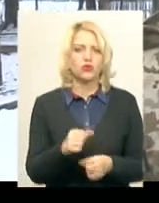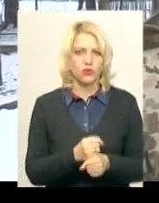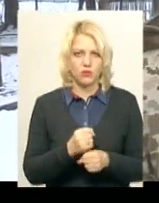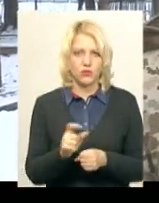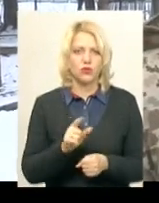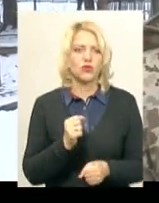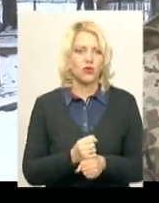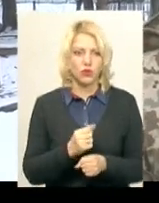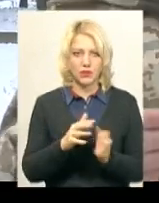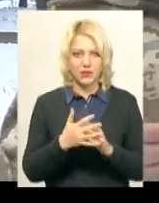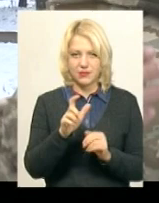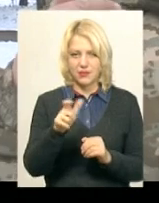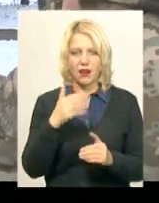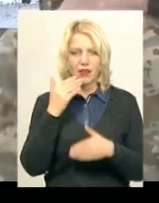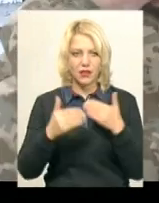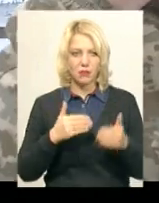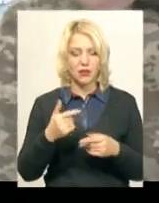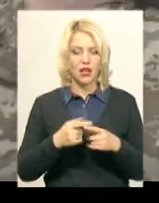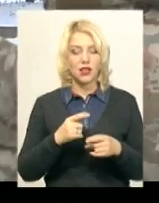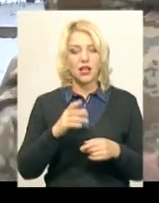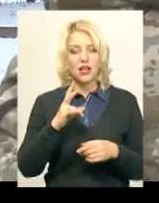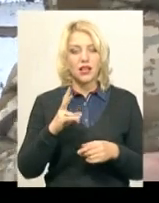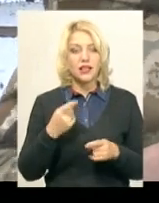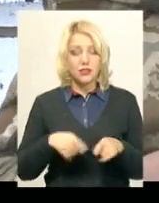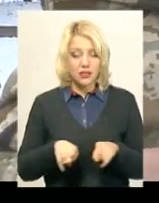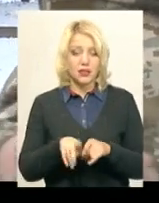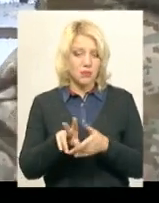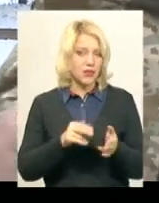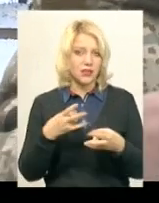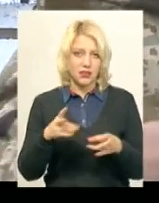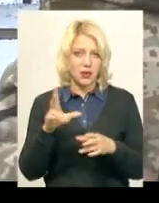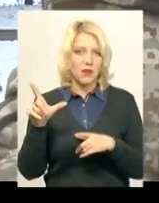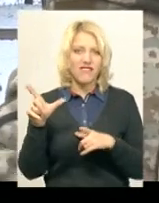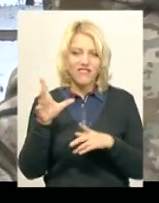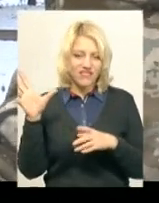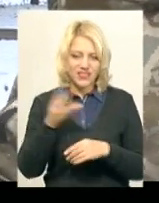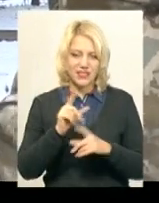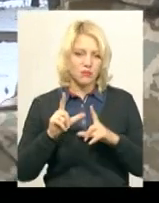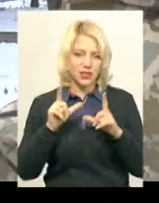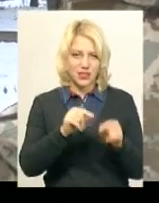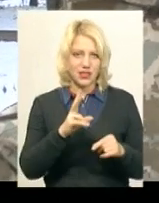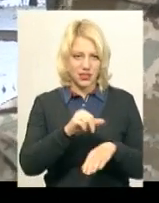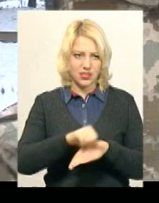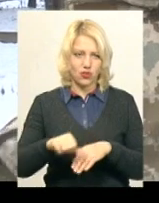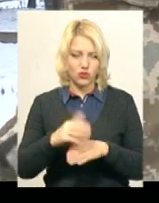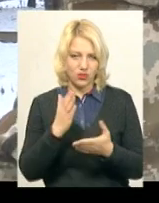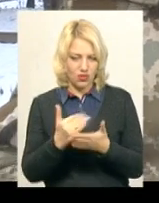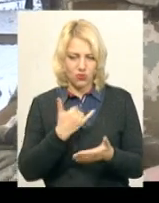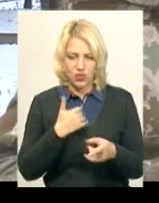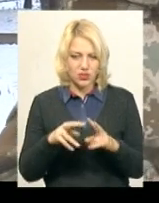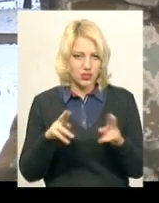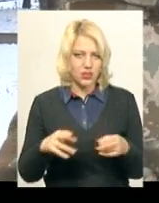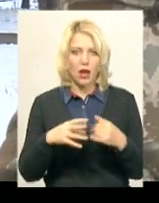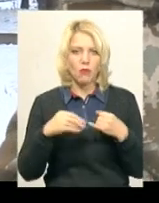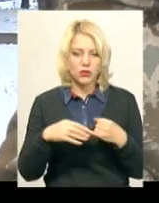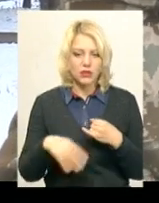хотіли пізнати, для чого робить. Це такий приклад, що не всім треба їхати за кордон. Коли маємо землю, маємо всі ті самі умови, але